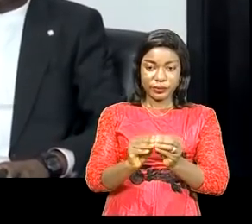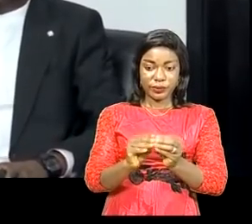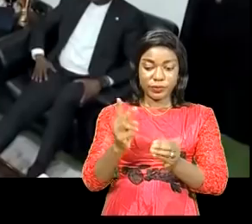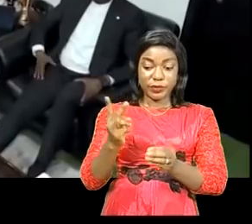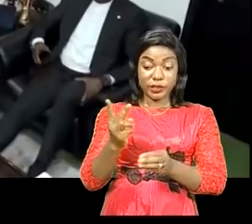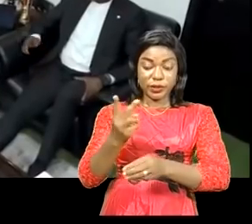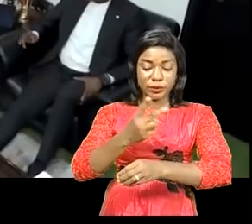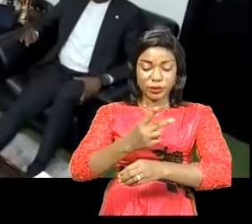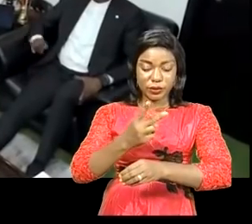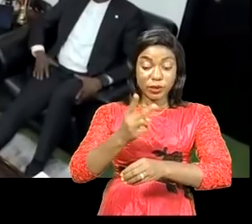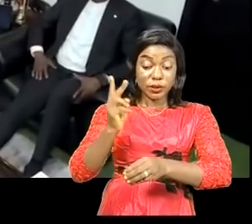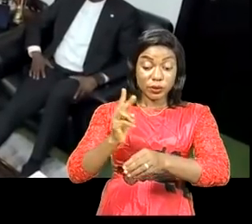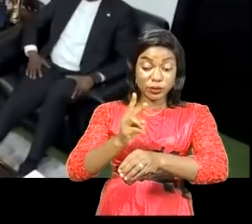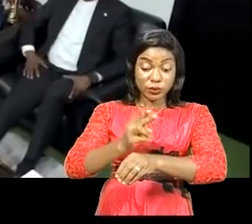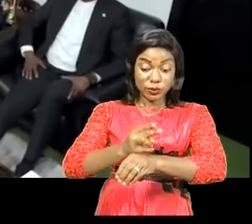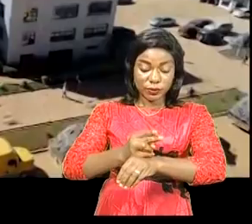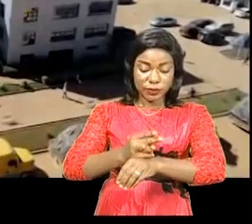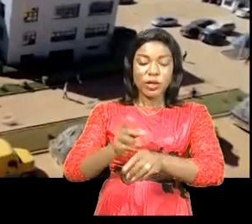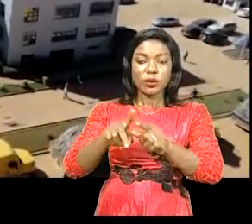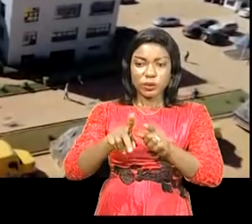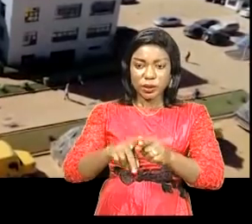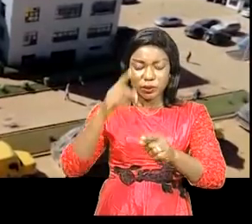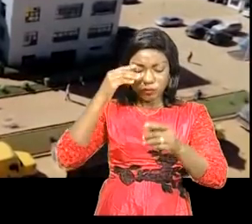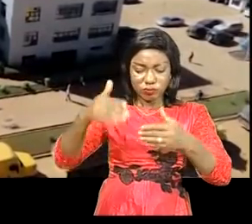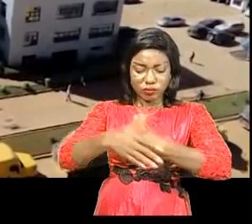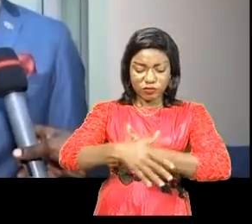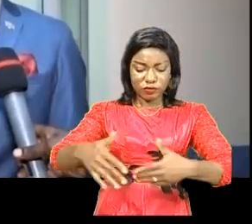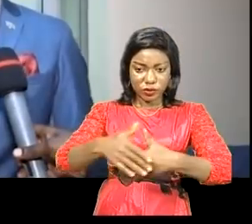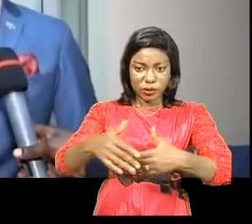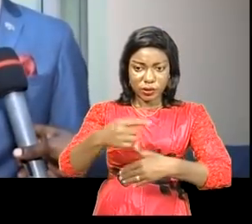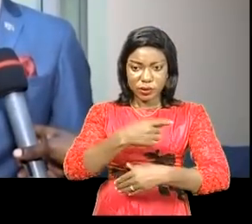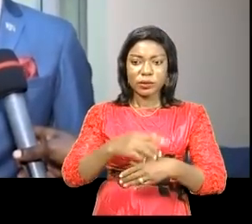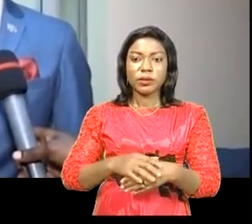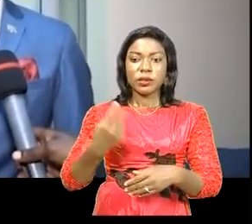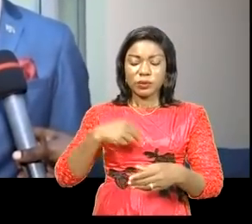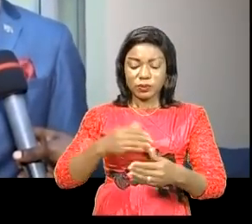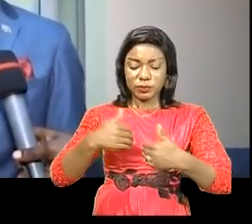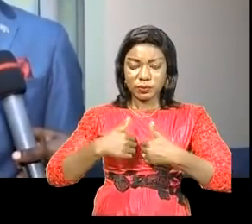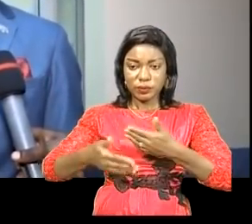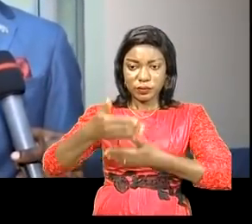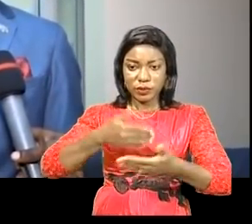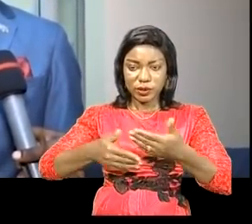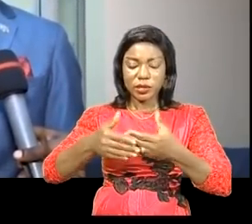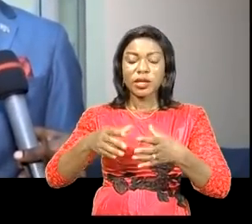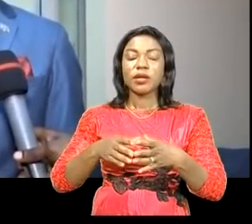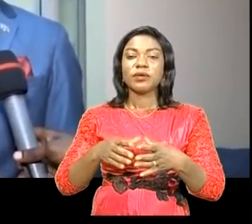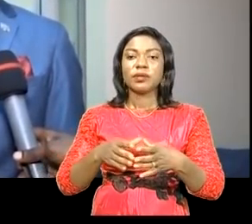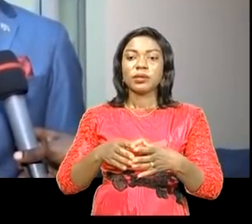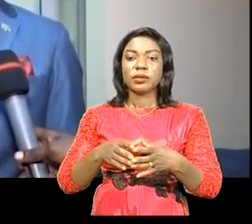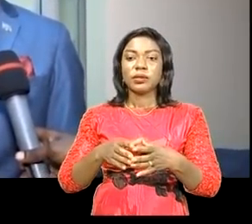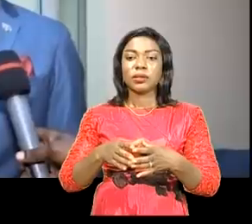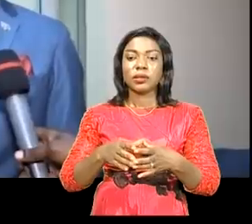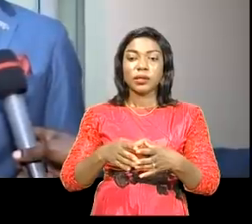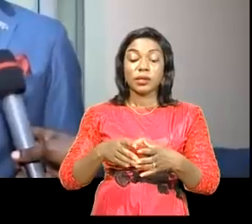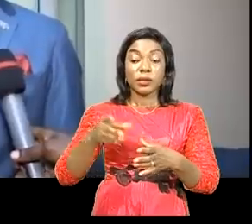heures au menu de la gestion du poste frontalier de Kasun Balessa. Nous avons échangé avec l'EDG